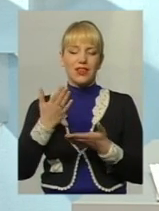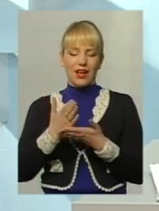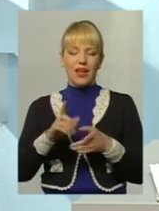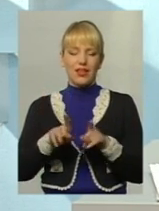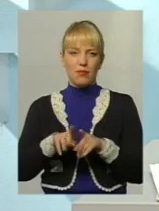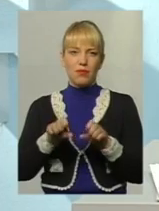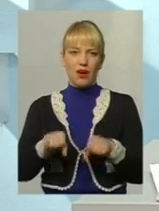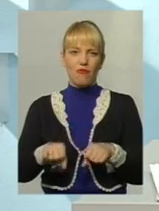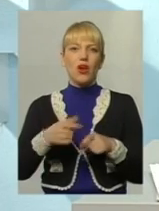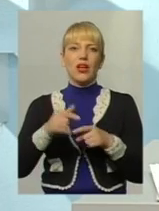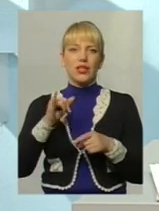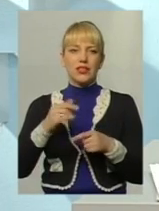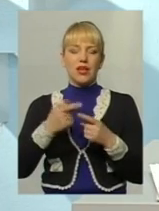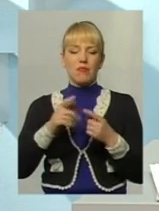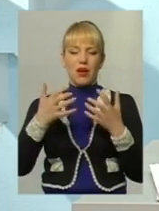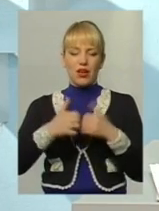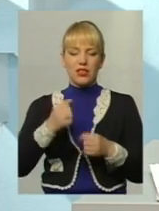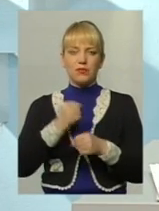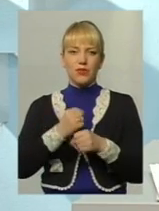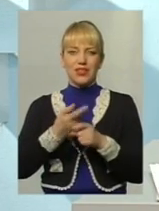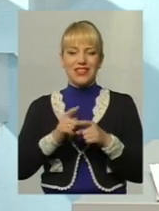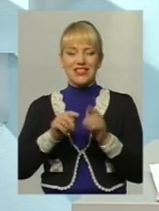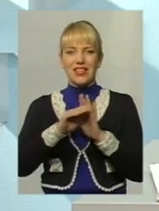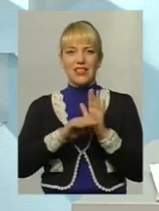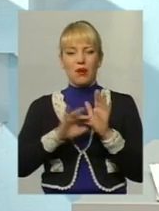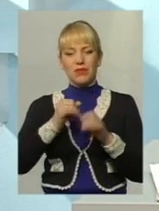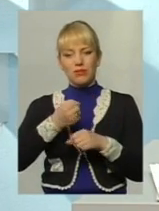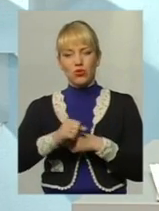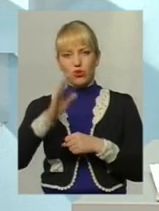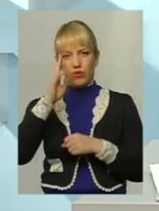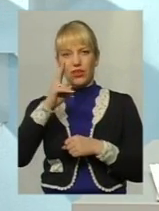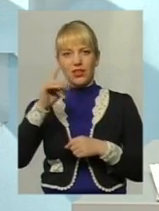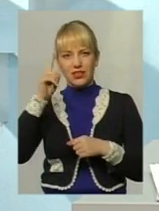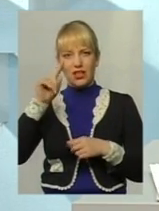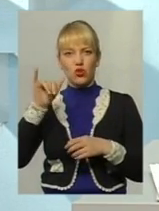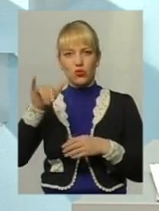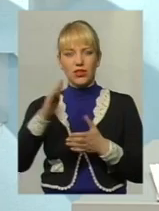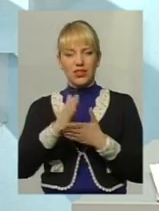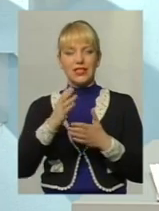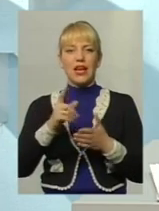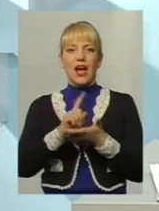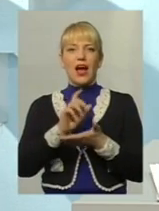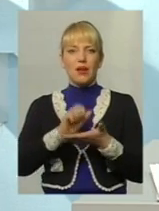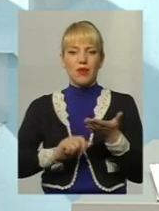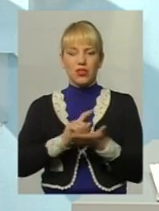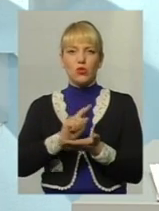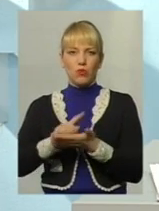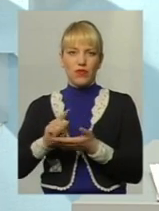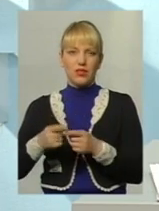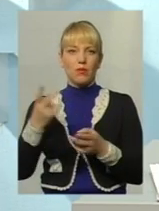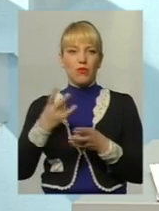цей механізм діє, ця стаття змусила би чоловіка, який знає, що в нього є аліментні зобов'язання, їх виконувати.